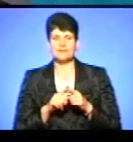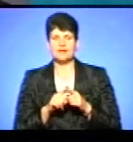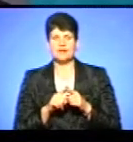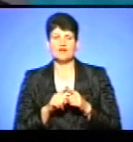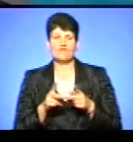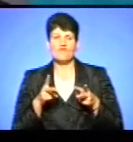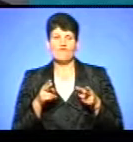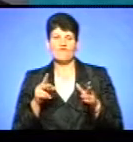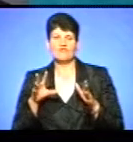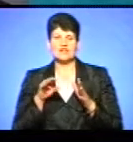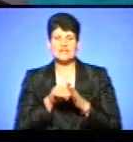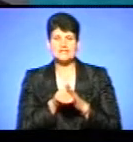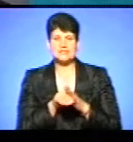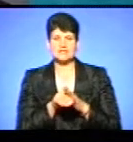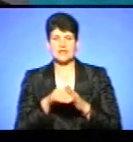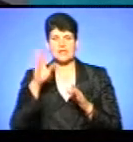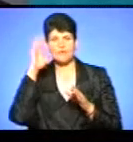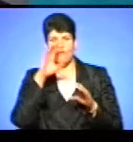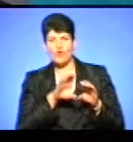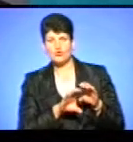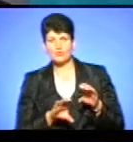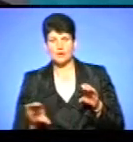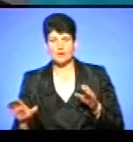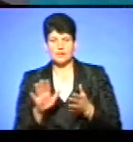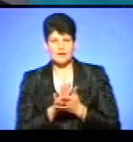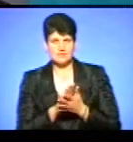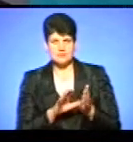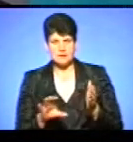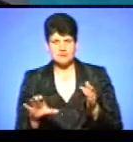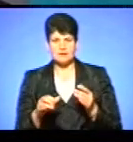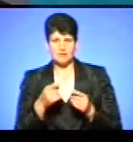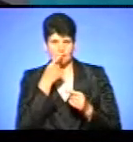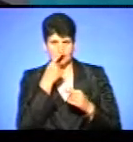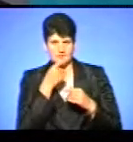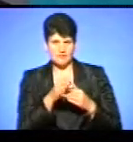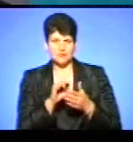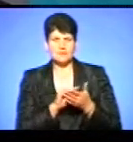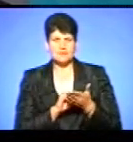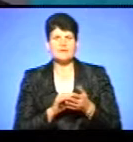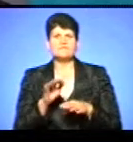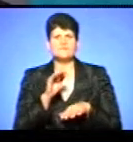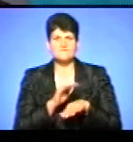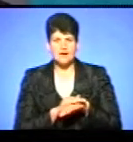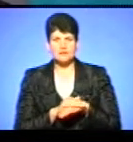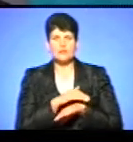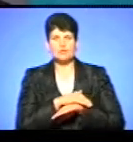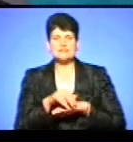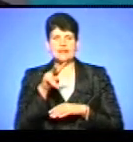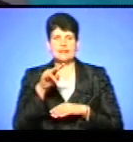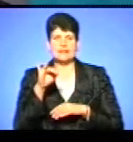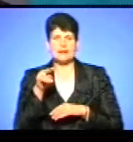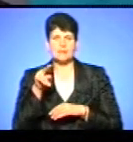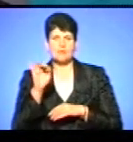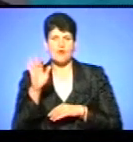побудовими відходами у системи водовідводу. Нещодавно наші журналісти зафіксували такий факт. На вулиці Липові, 16